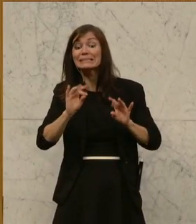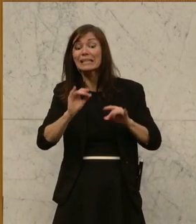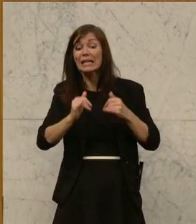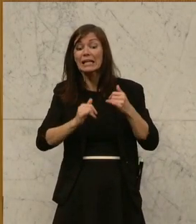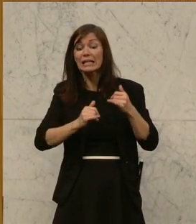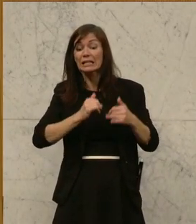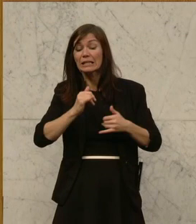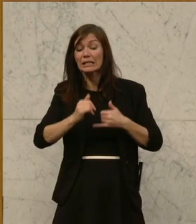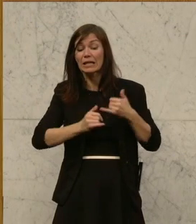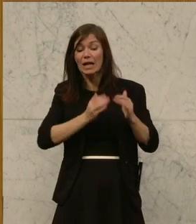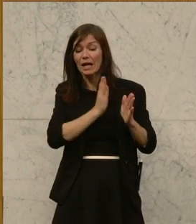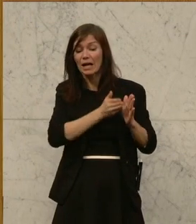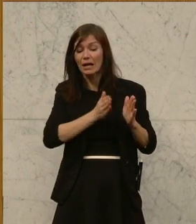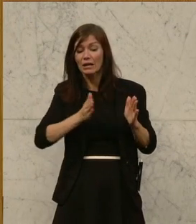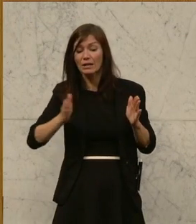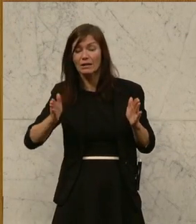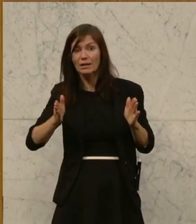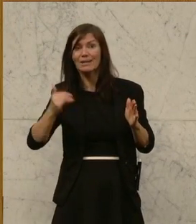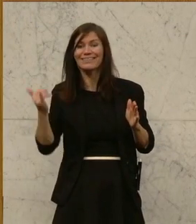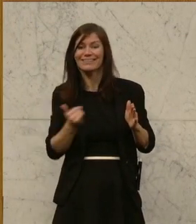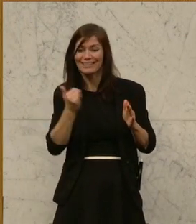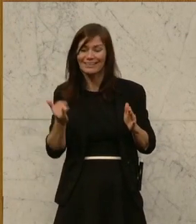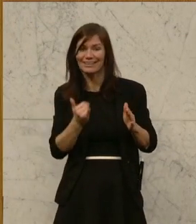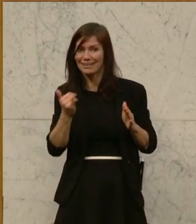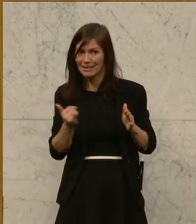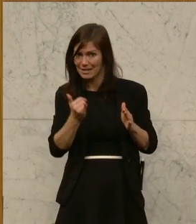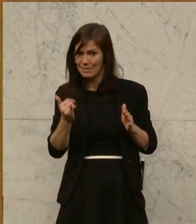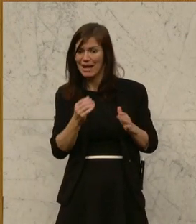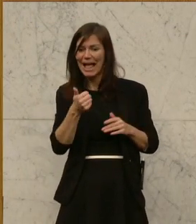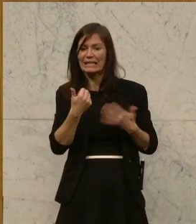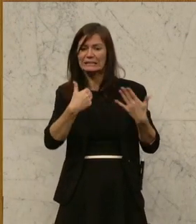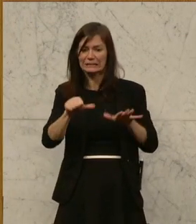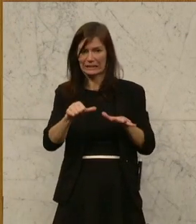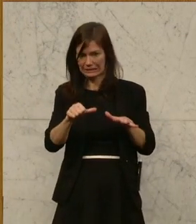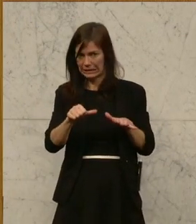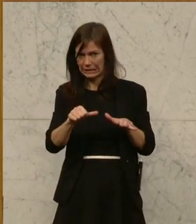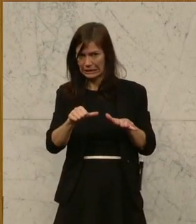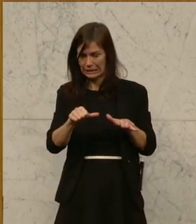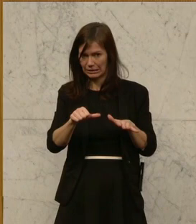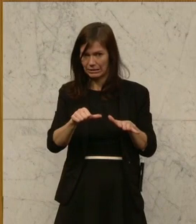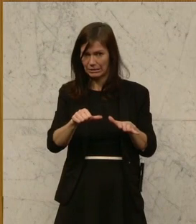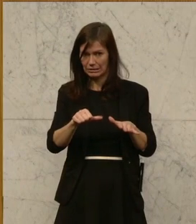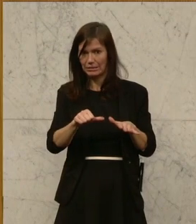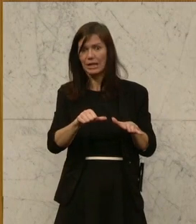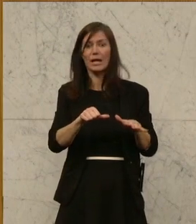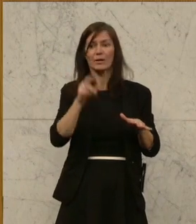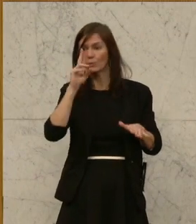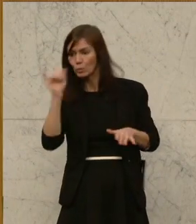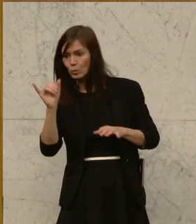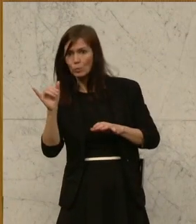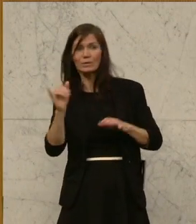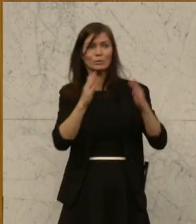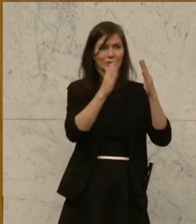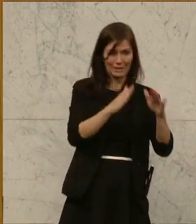die jeweils zu einem Sechstel, nämlich die Geburtstage im Dezember und im Juni, gehen